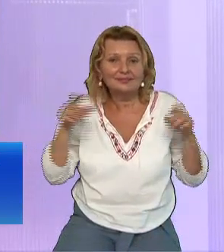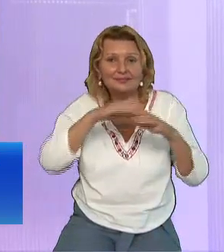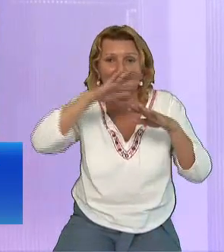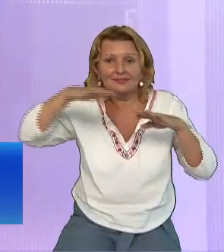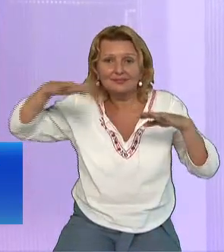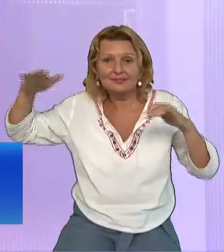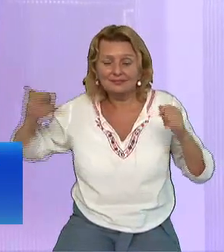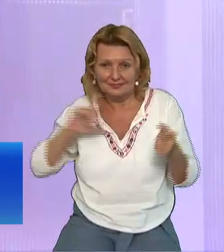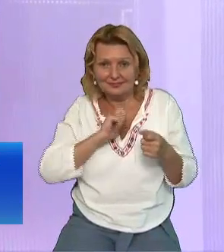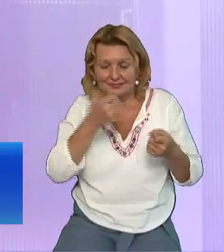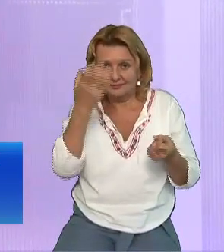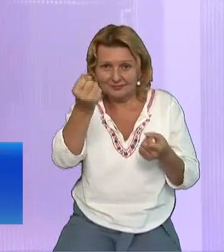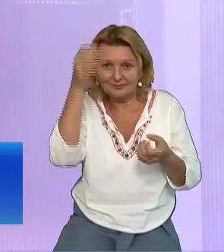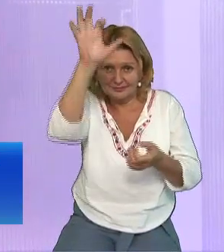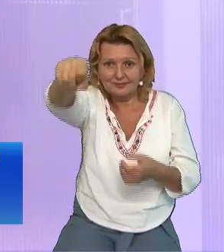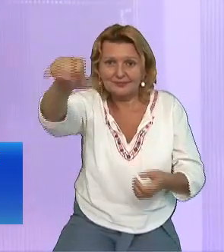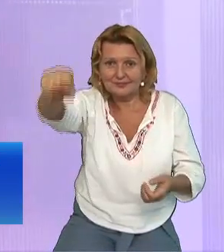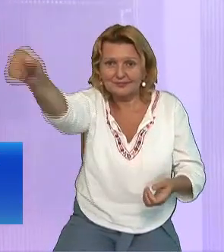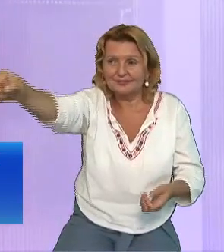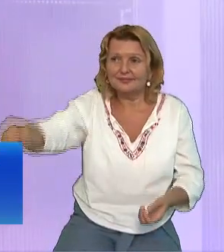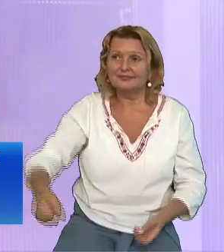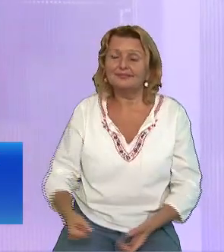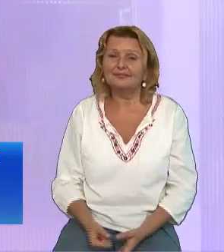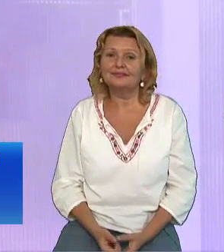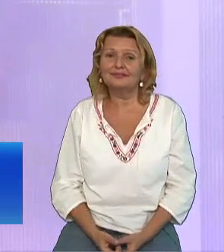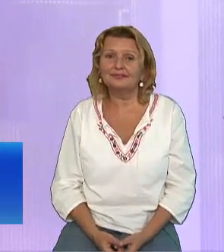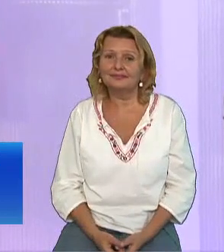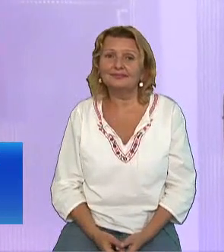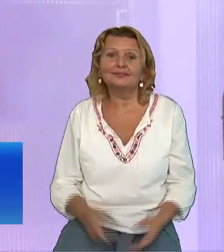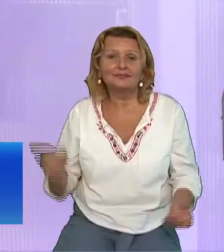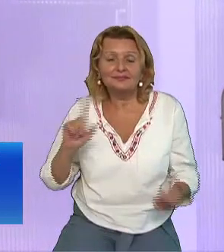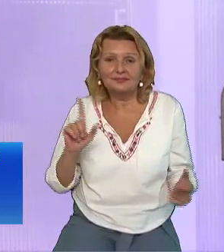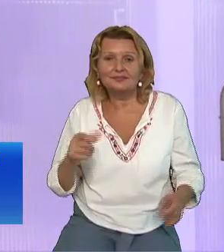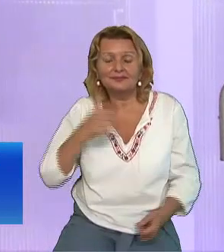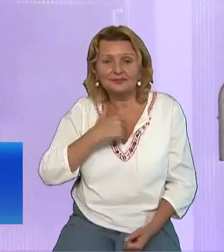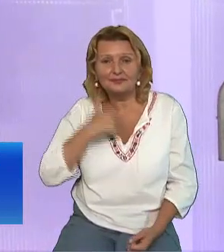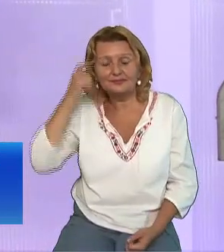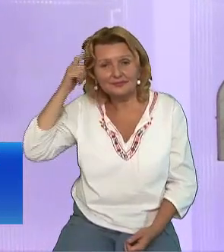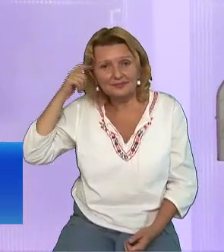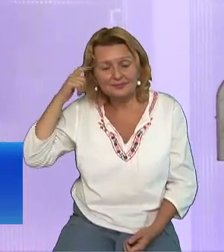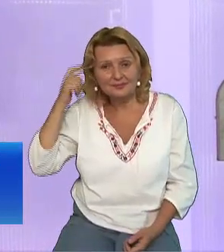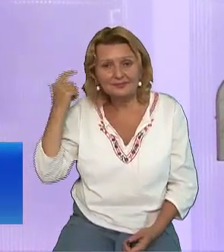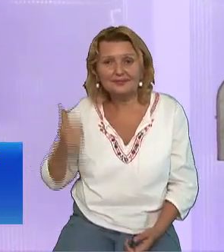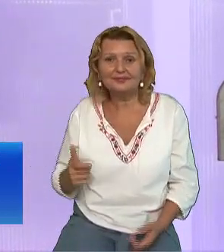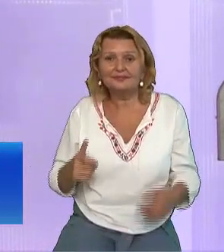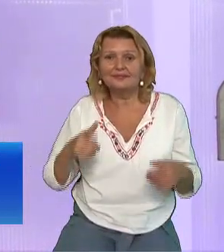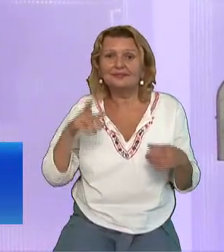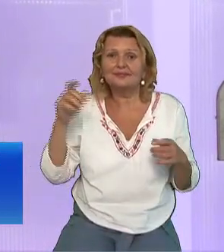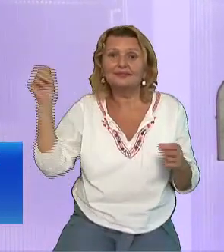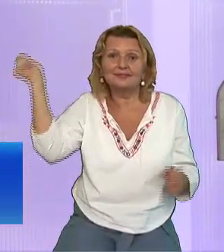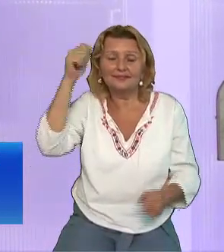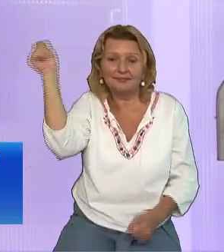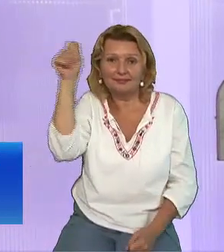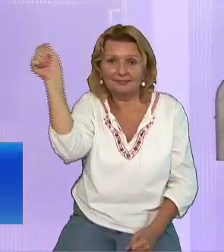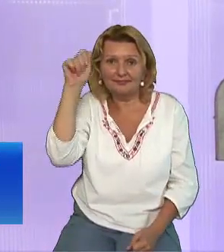dintre oamenii raționali din lumea asta Nu se îndoiește de existența undelor electromagnetice Studiați puțină fizică